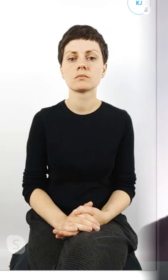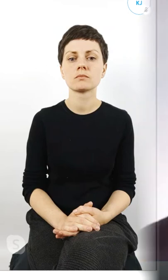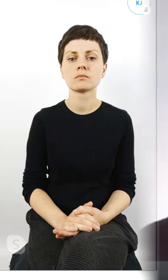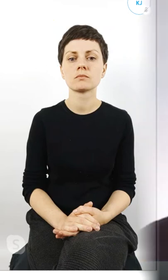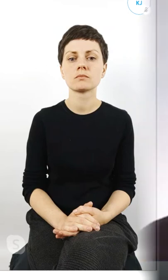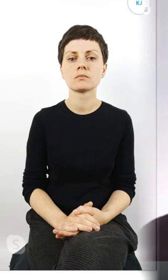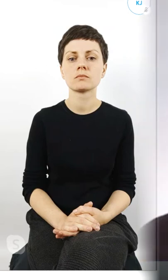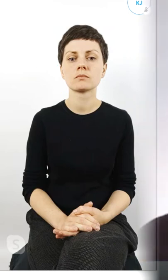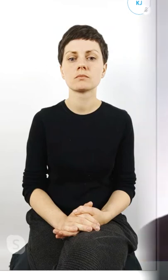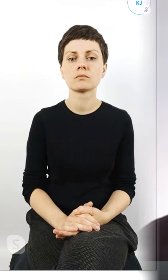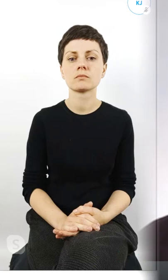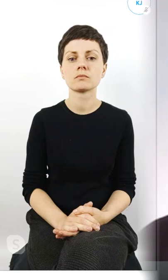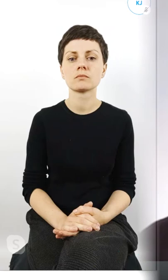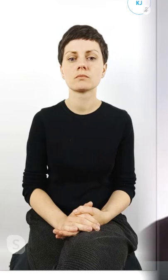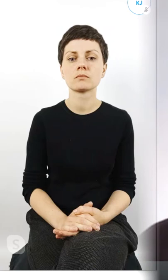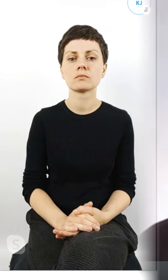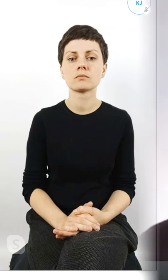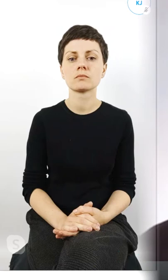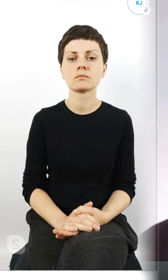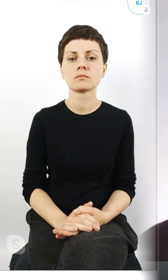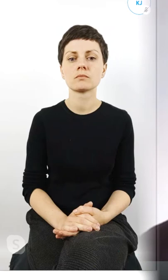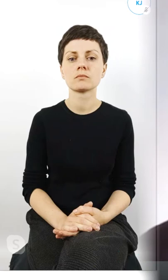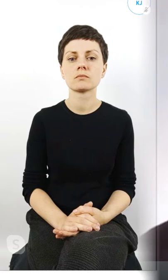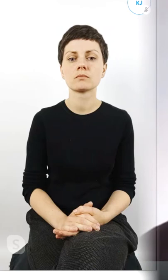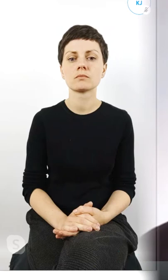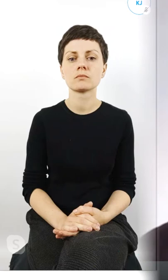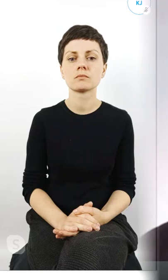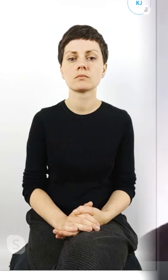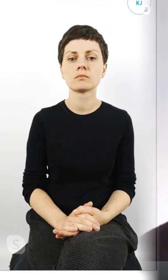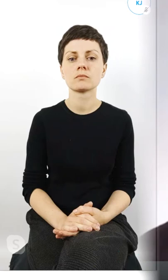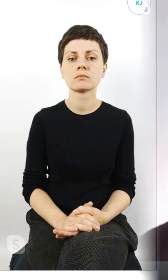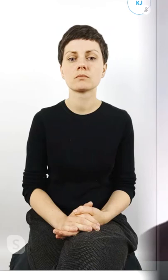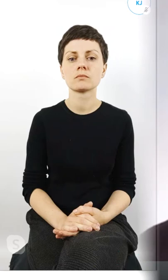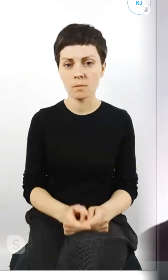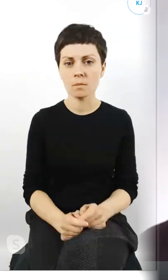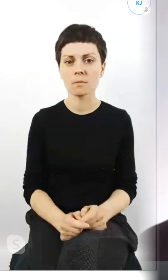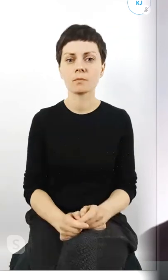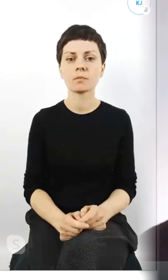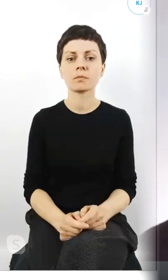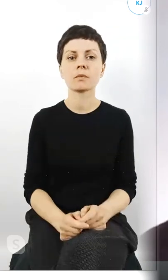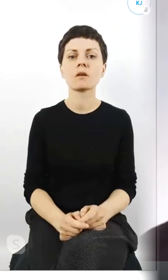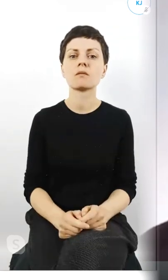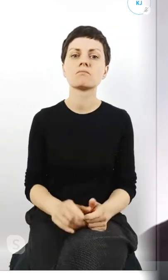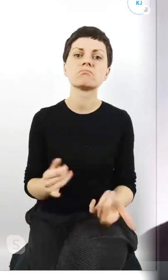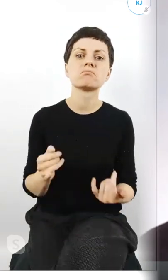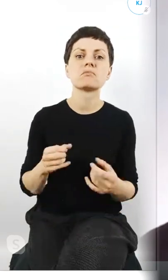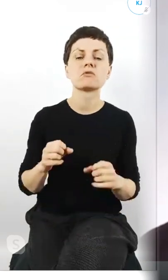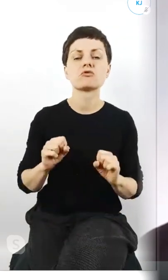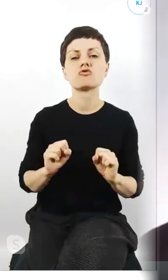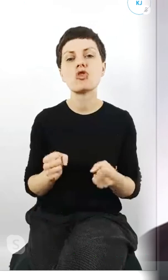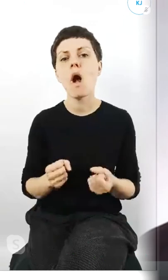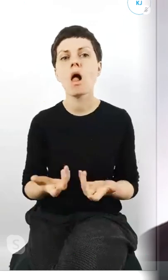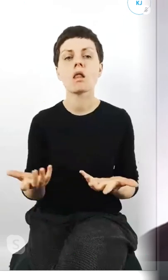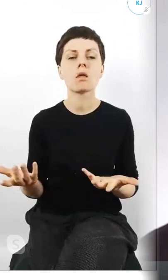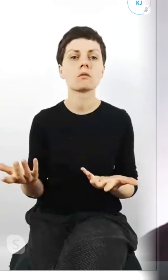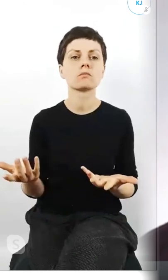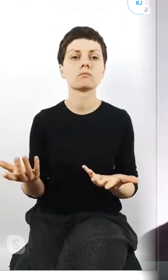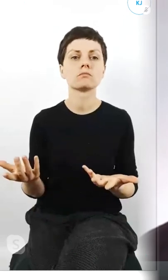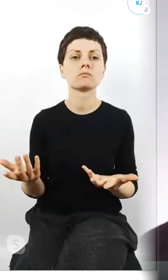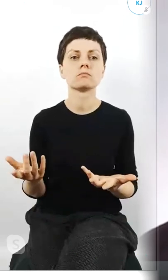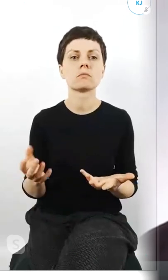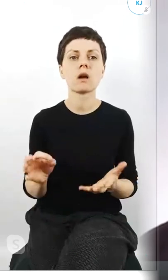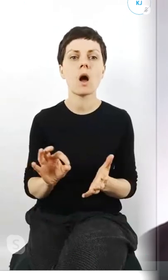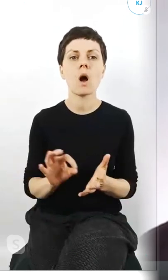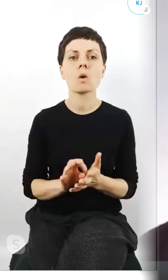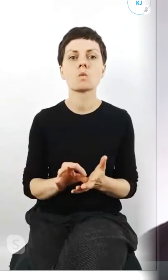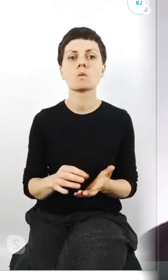osobiście to zbytnio nie spotkałem się z jakąś działalnością taką